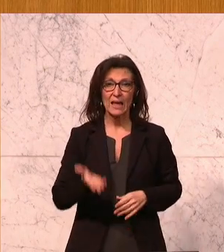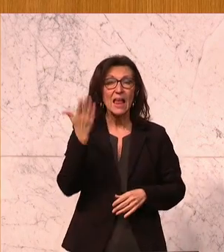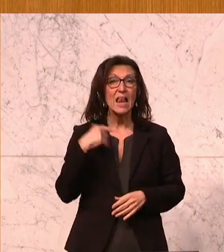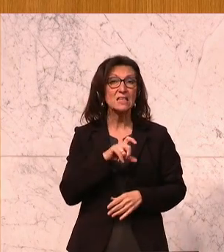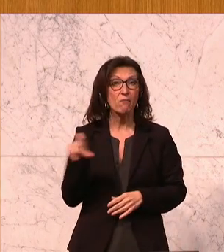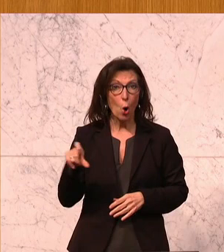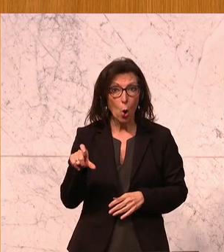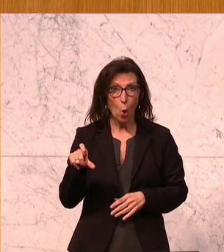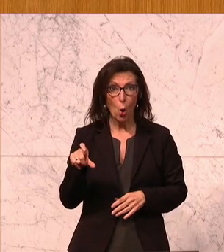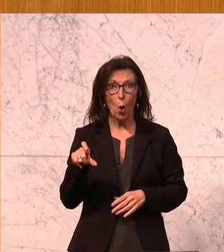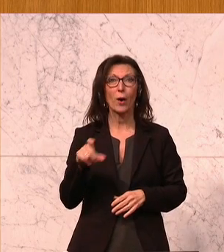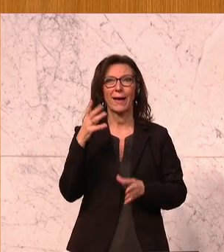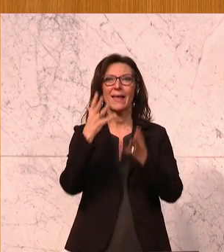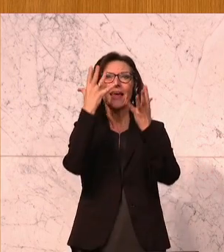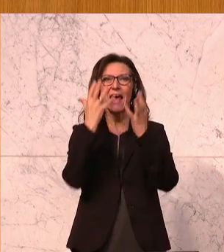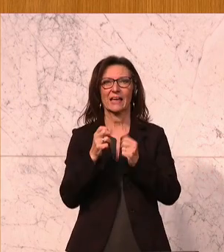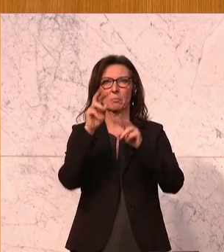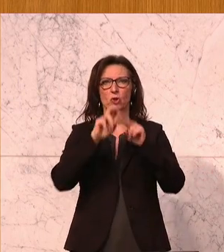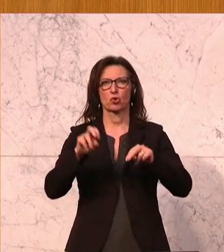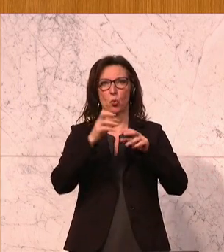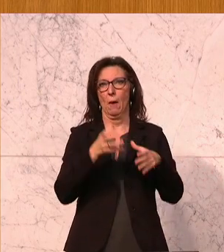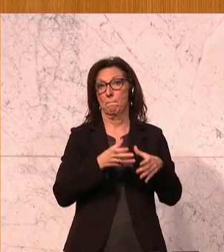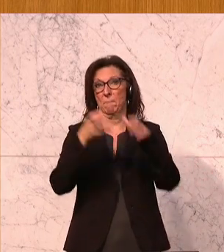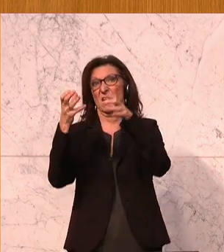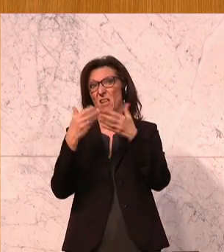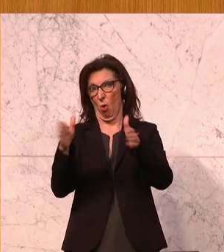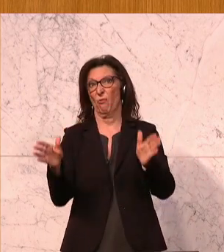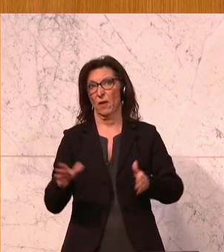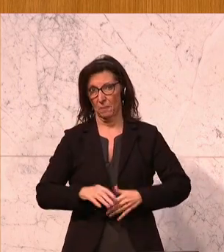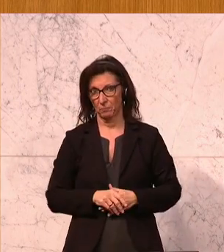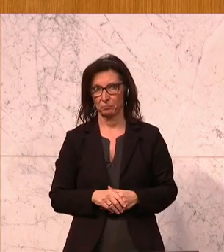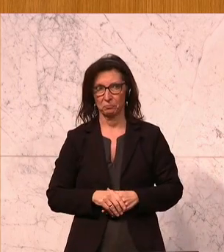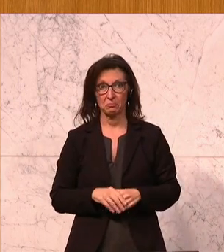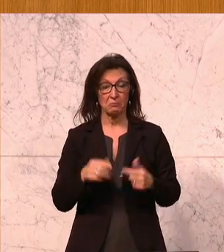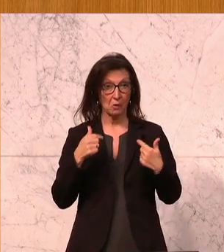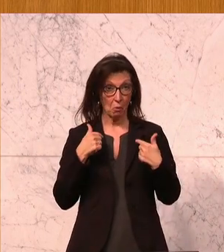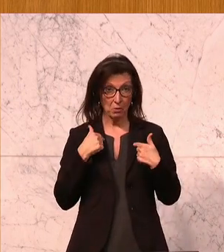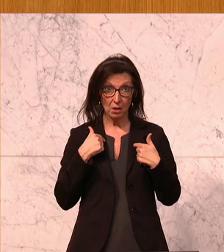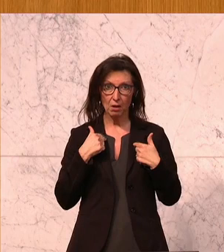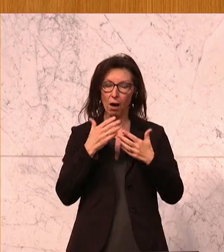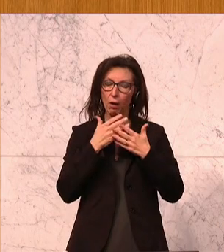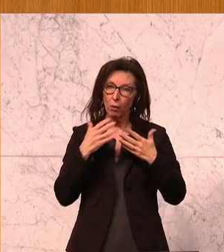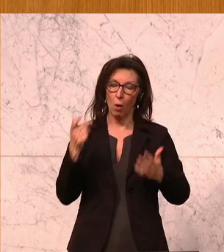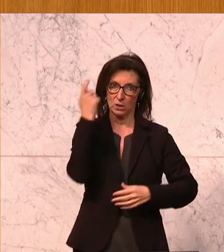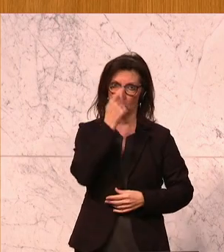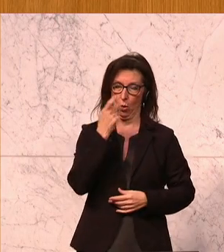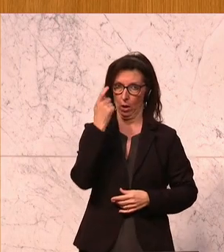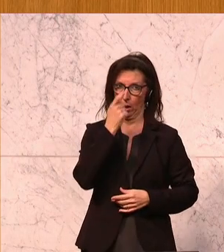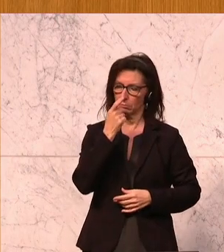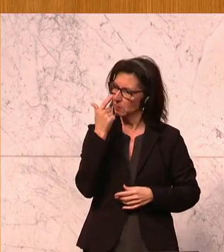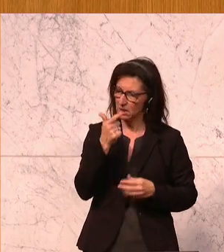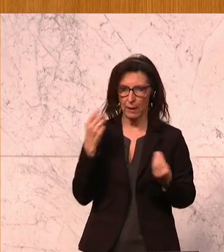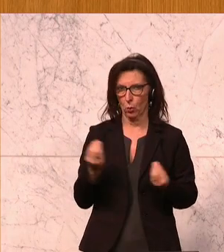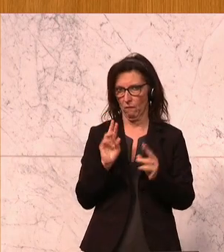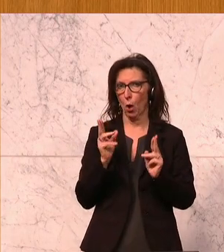sind die PISA-Ergebnisse veröffentlicht worden und ich mache mir sehr große Sorgen und zwar in zweierlei Hinsicht.